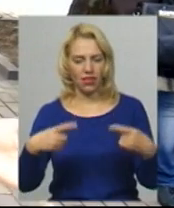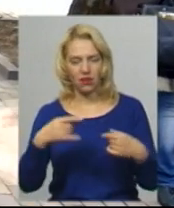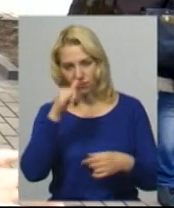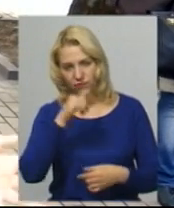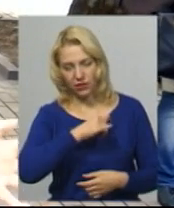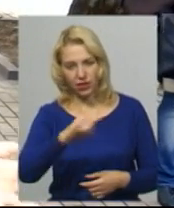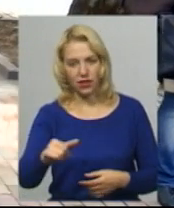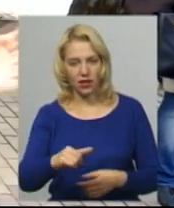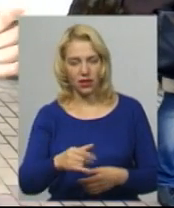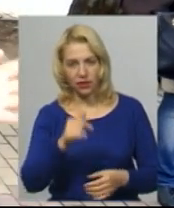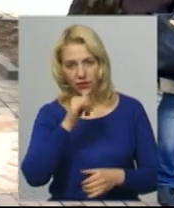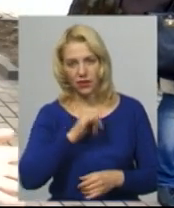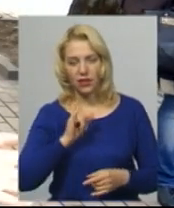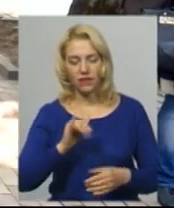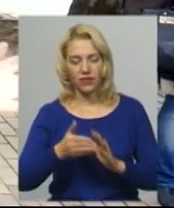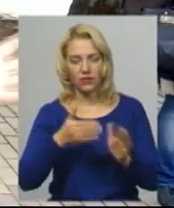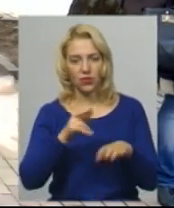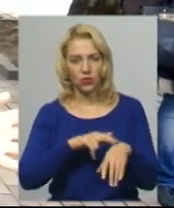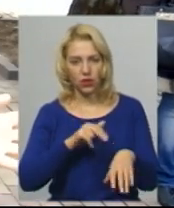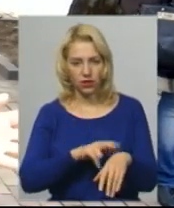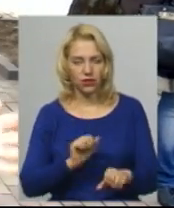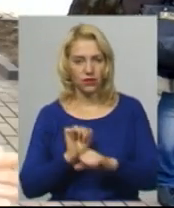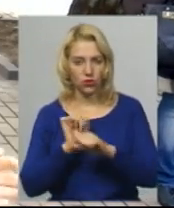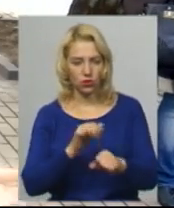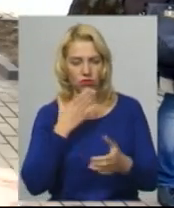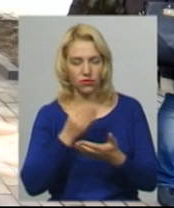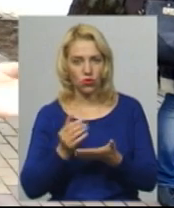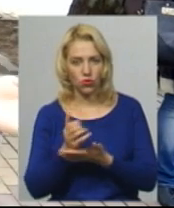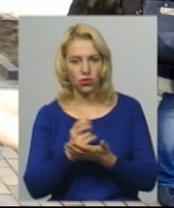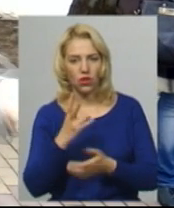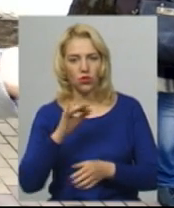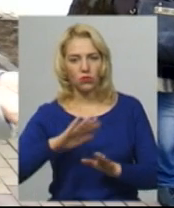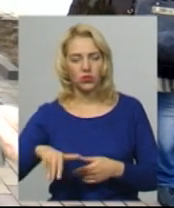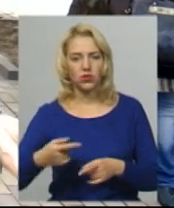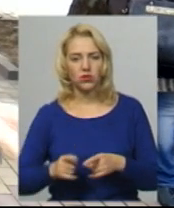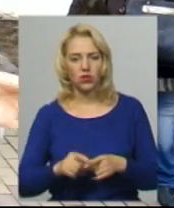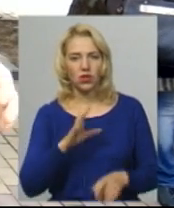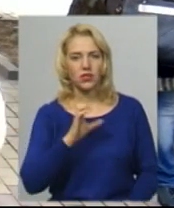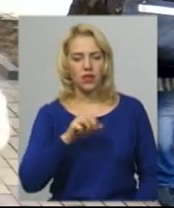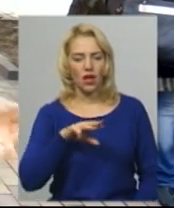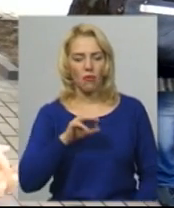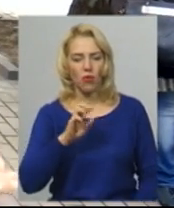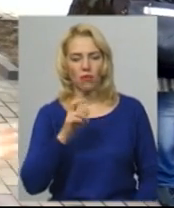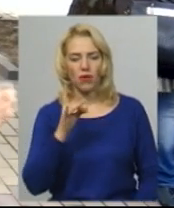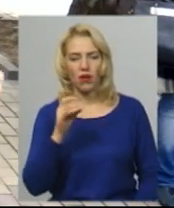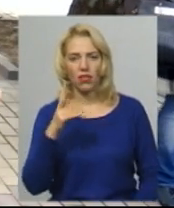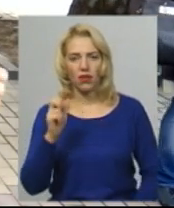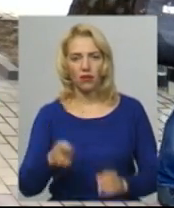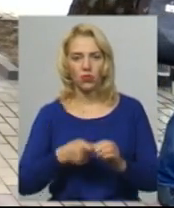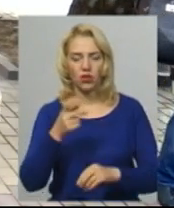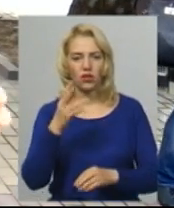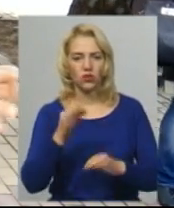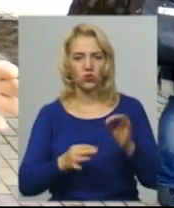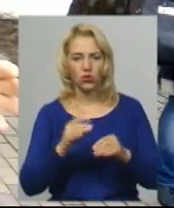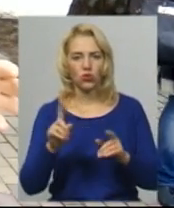поперек дороги не пустили їх, визвали поліцію, відстоїли. Але після цього самобранка подає їх на суд про накладення